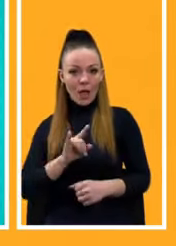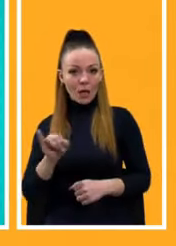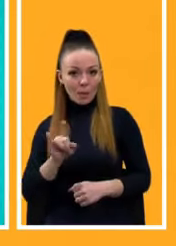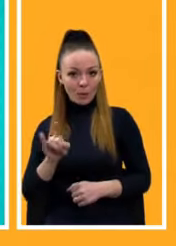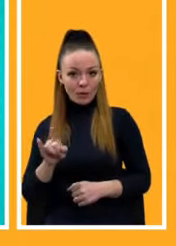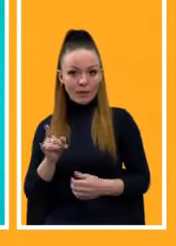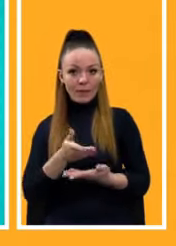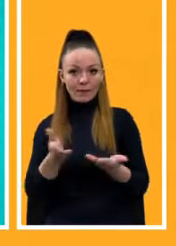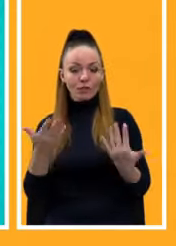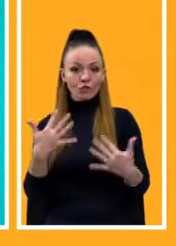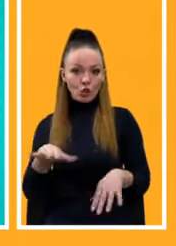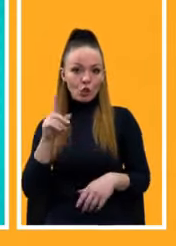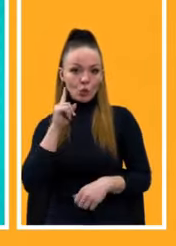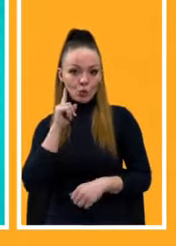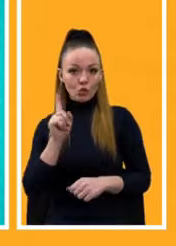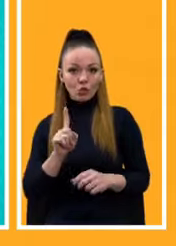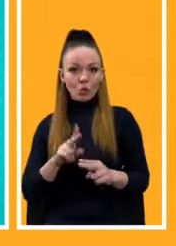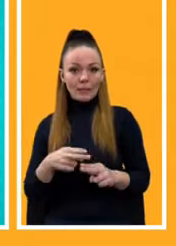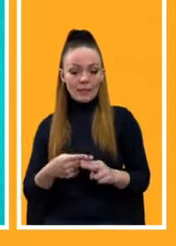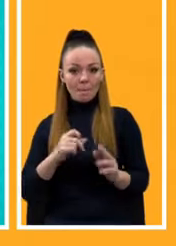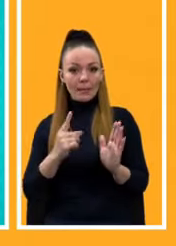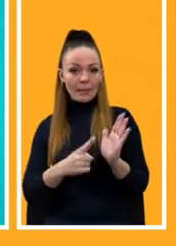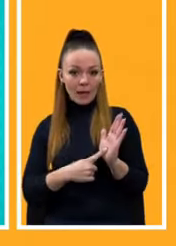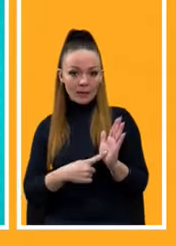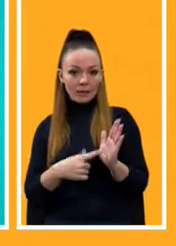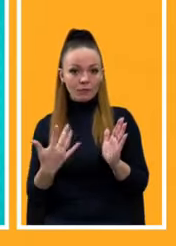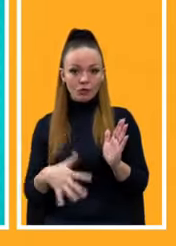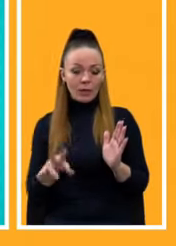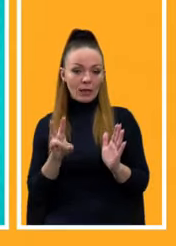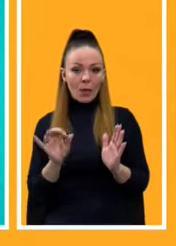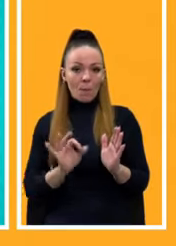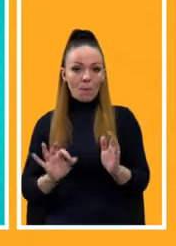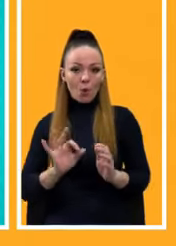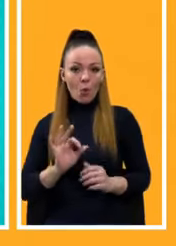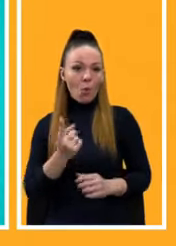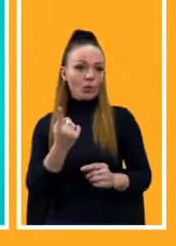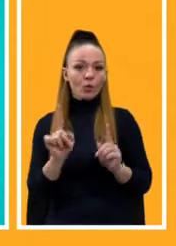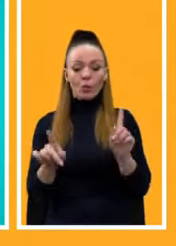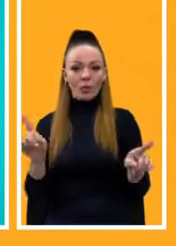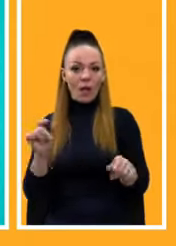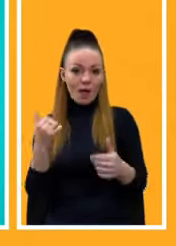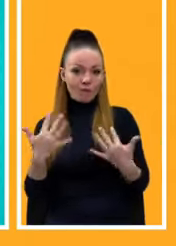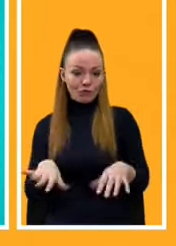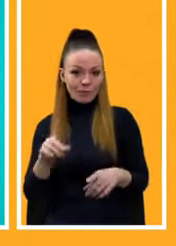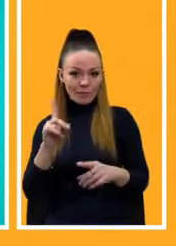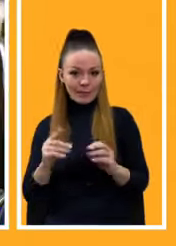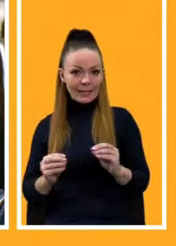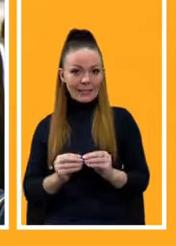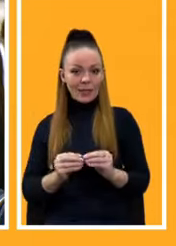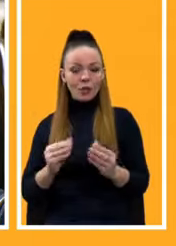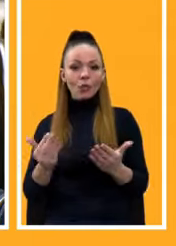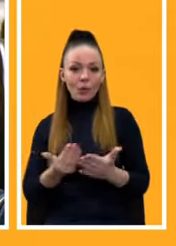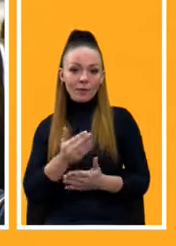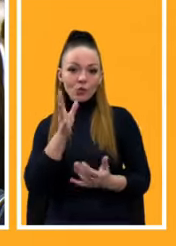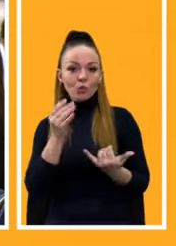чуєте, що це вже питання йде не про поодинокі випадки, а це вже десяток нових сучасних